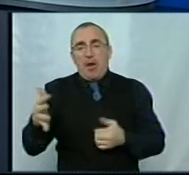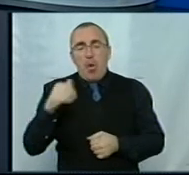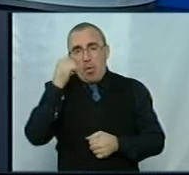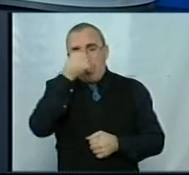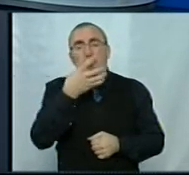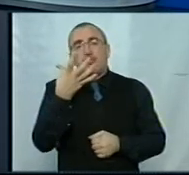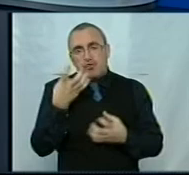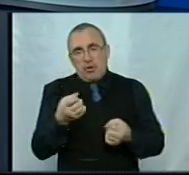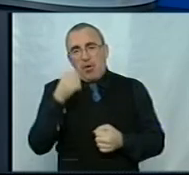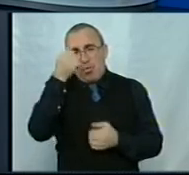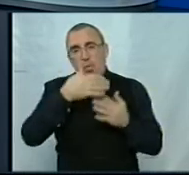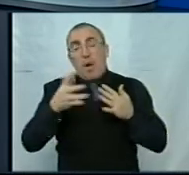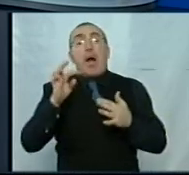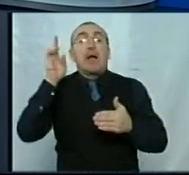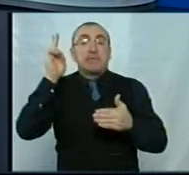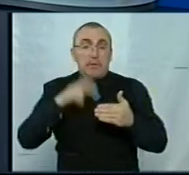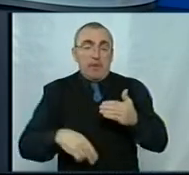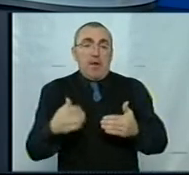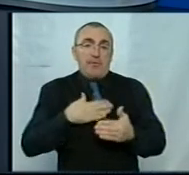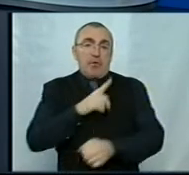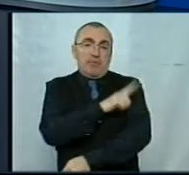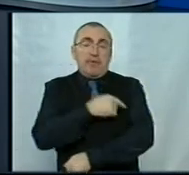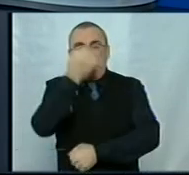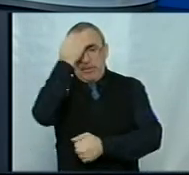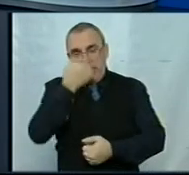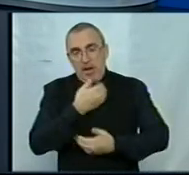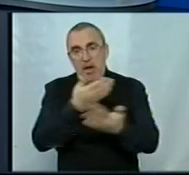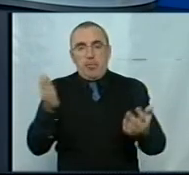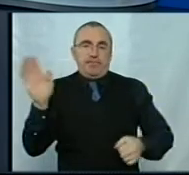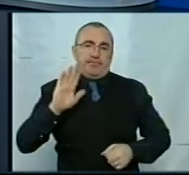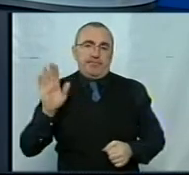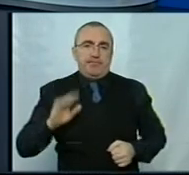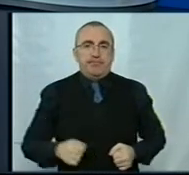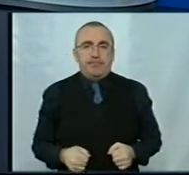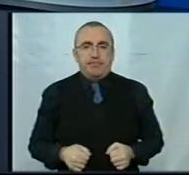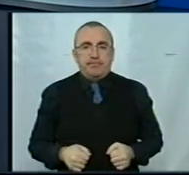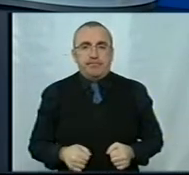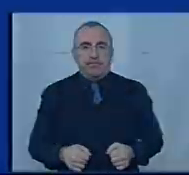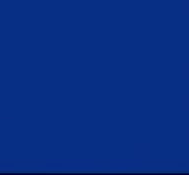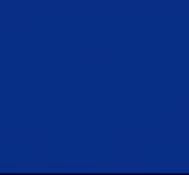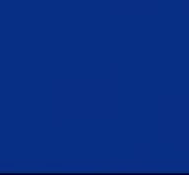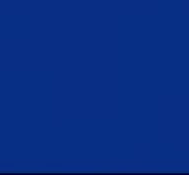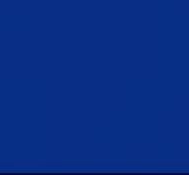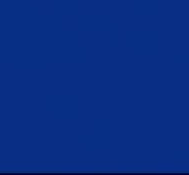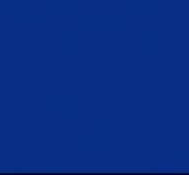пройде ще кілька років, як вона завершиться в нашій медицині. Дякую, що дивилися. Володима дня. Дякую.